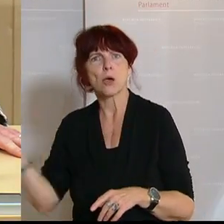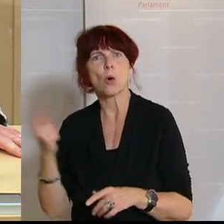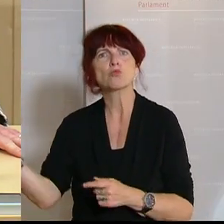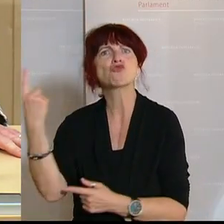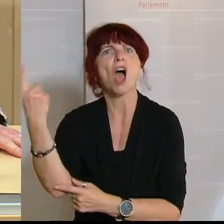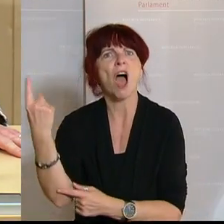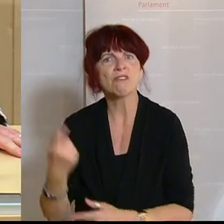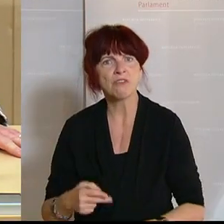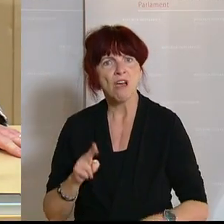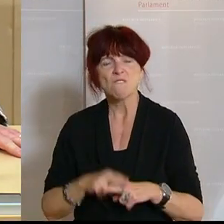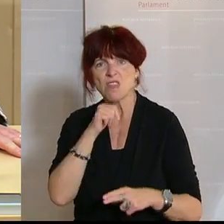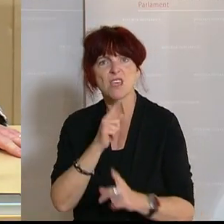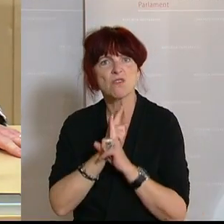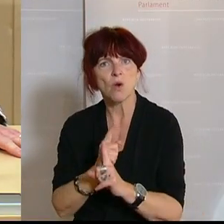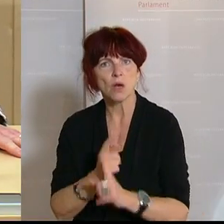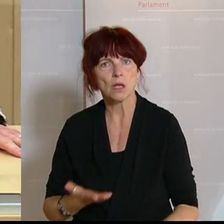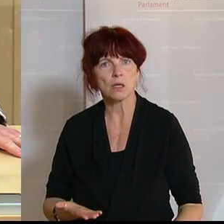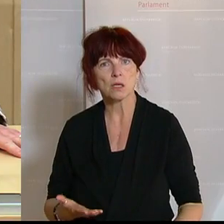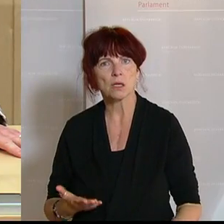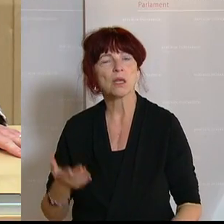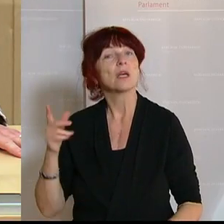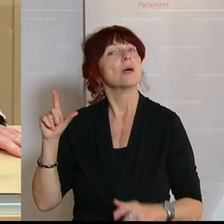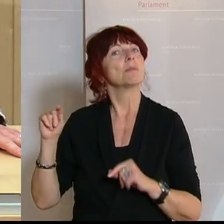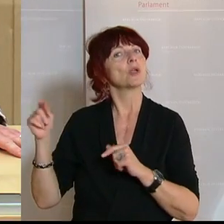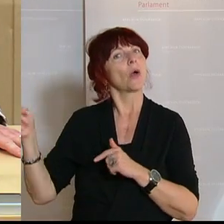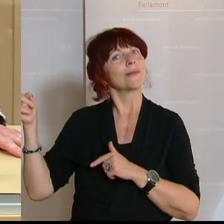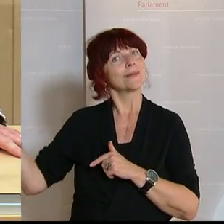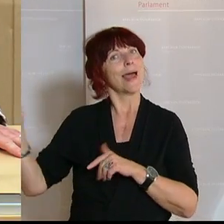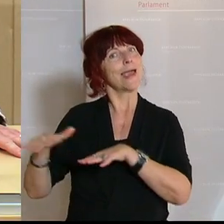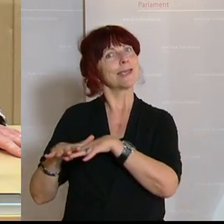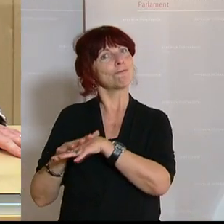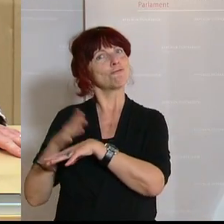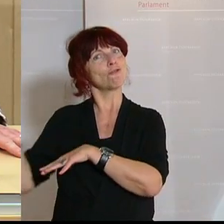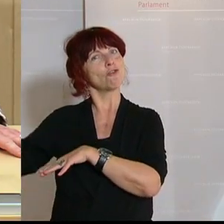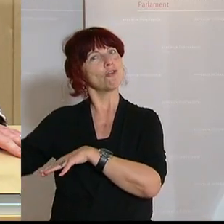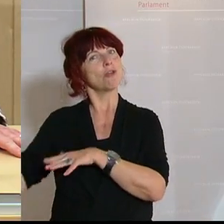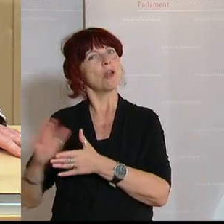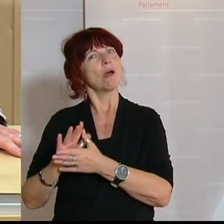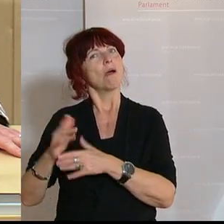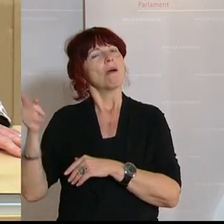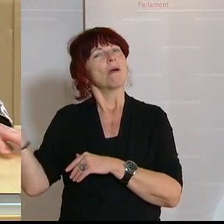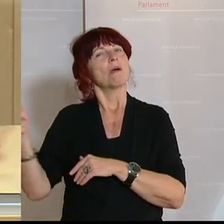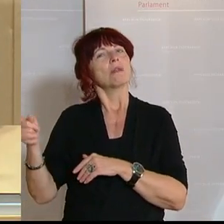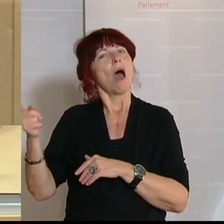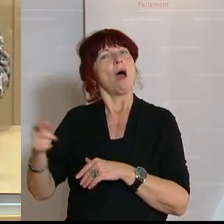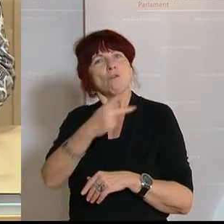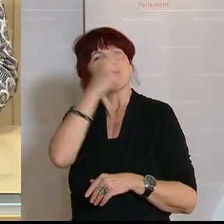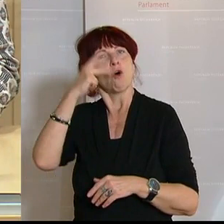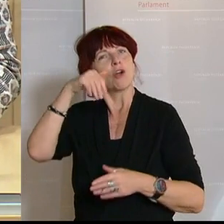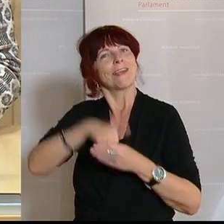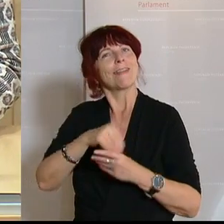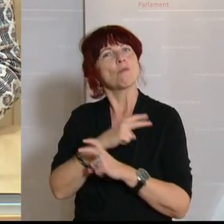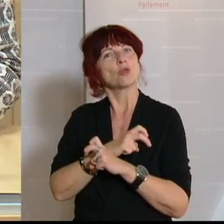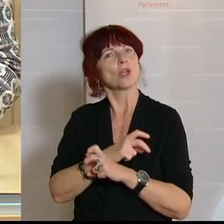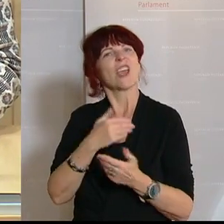ein Bild der Menschen und der Bürger in diesem Land als Untertanen, als Volk, dass sie klein halten und bewusst uninformiert